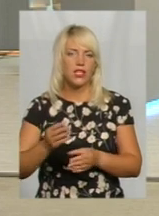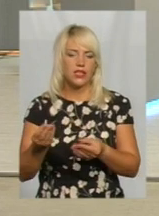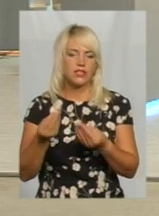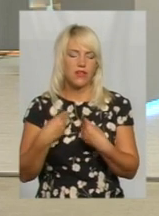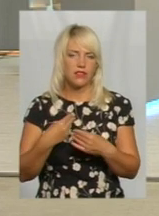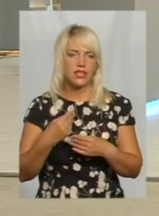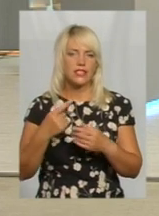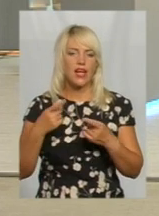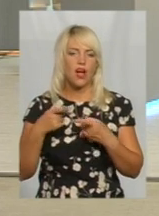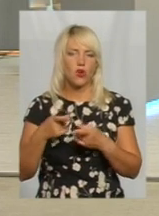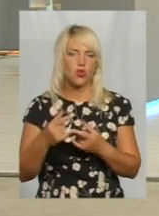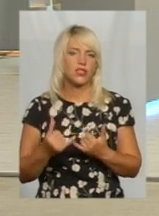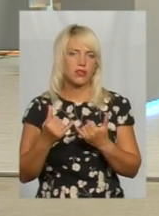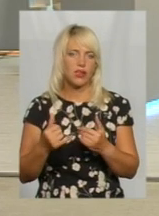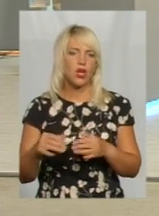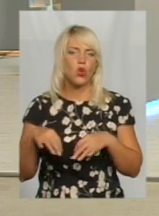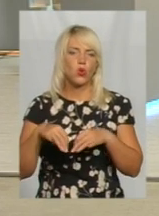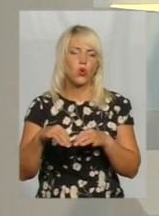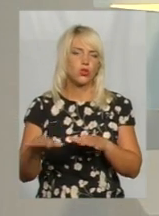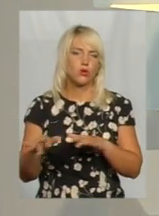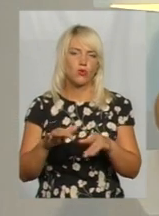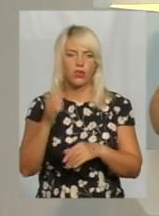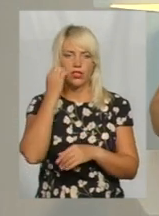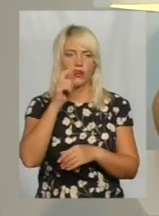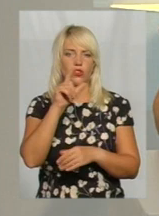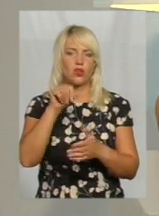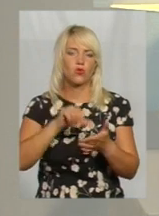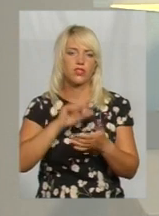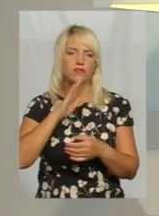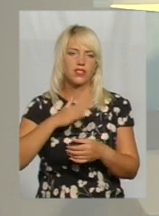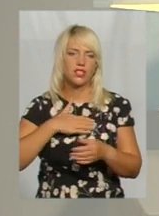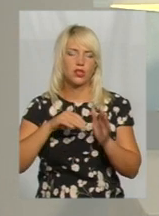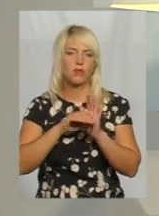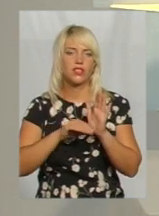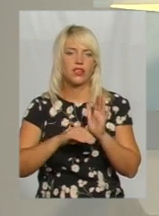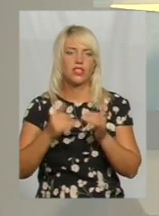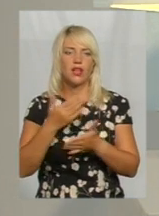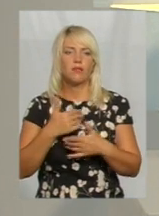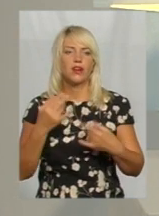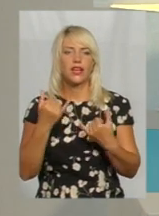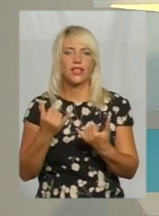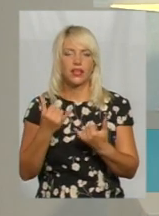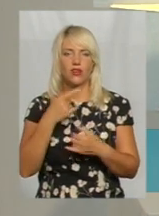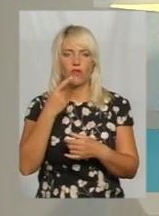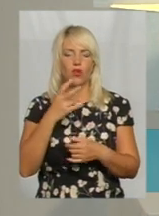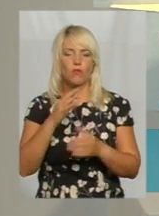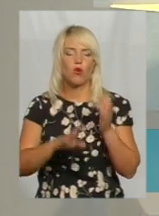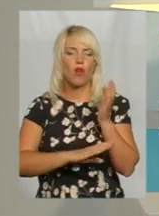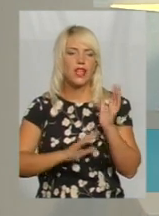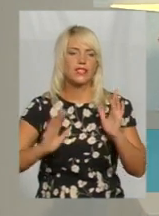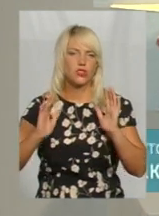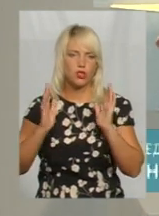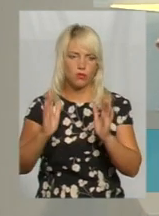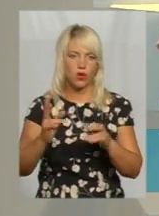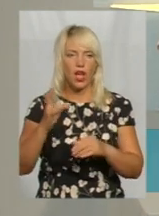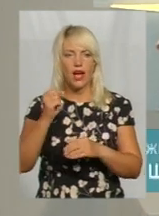при дорожньому руху. Дякую вам за участь в нашій передачі. Дякую вам. Ми говорили нині про лісосмуги вздовж доріг,